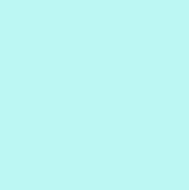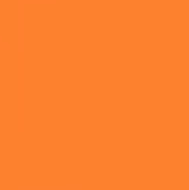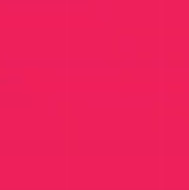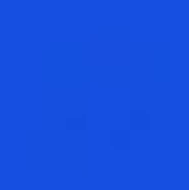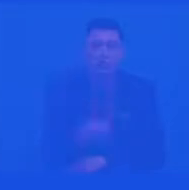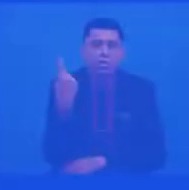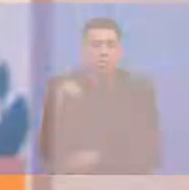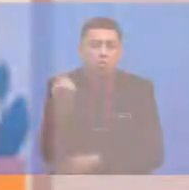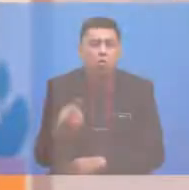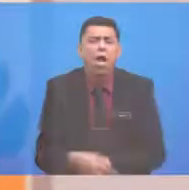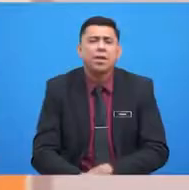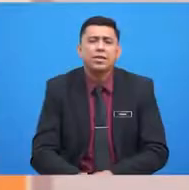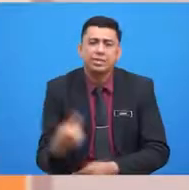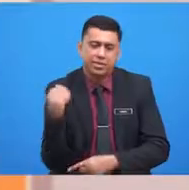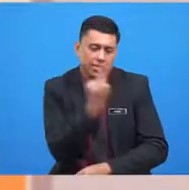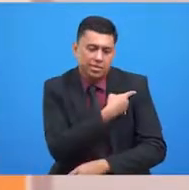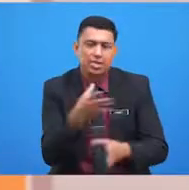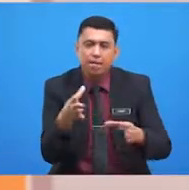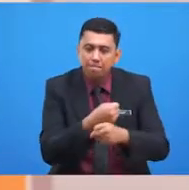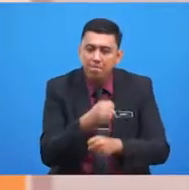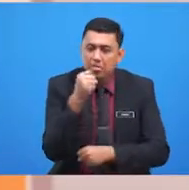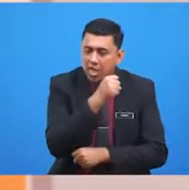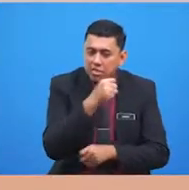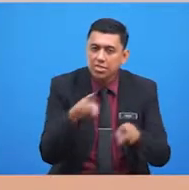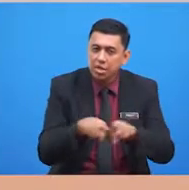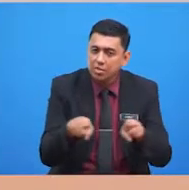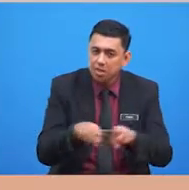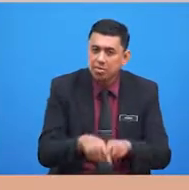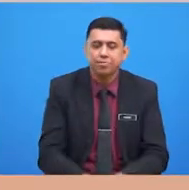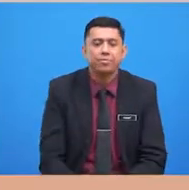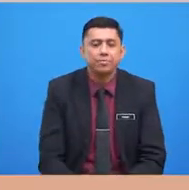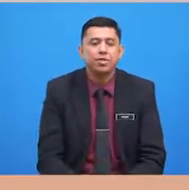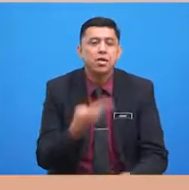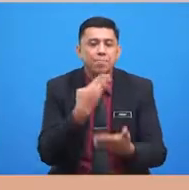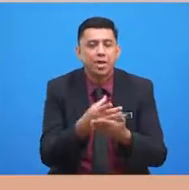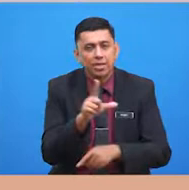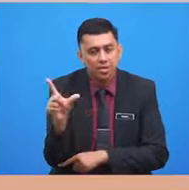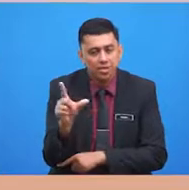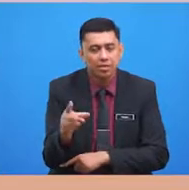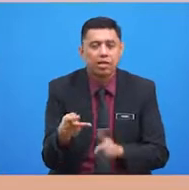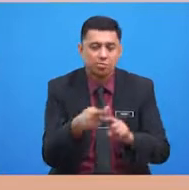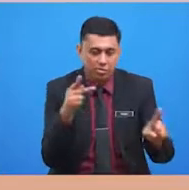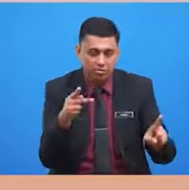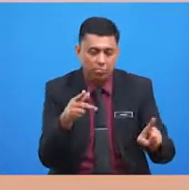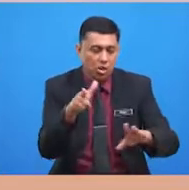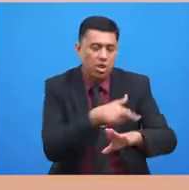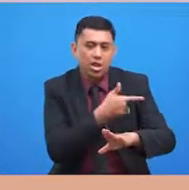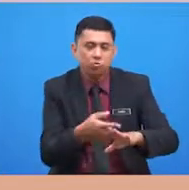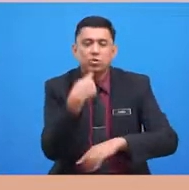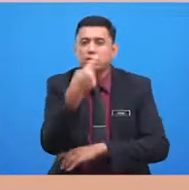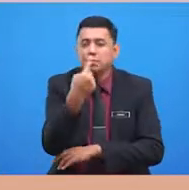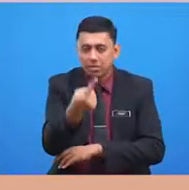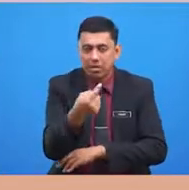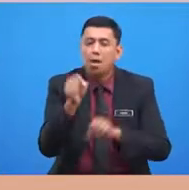Wah, bagusnya murid-murid. Baiklah, daripada lagu tersebut,